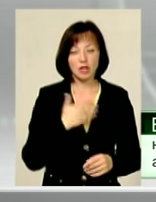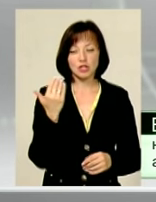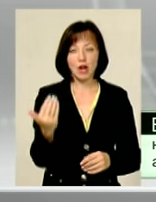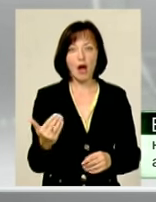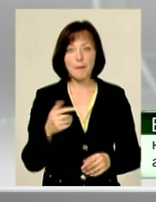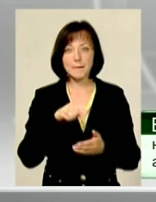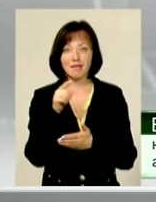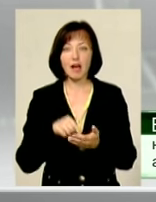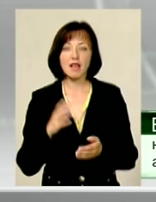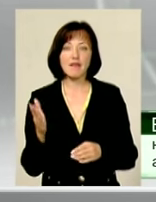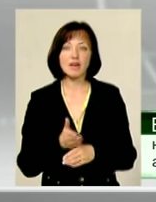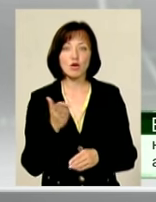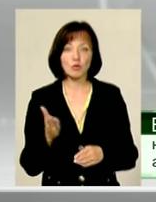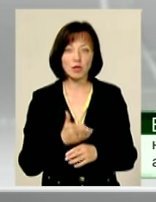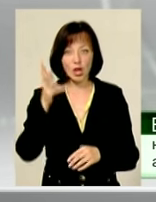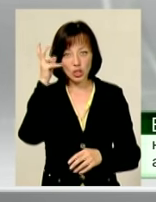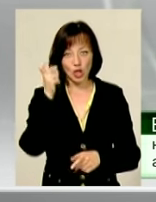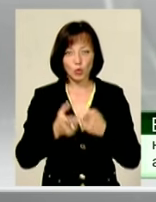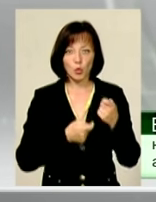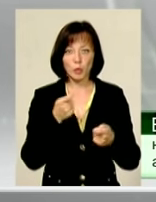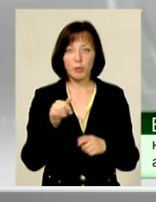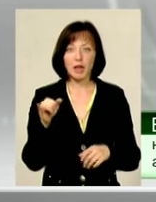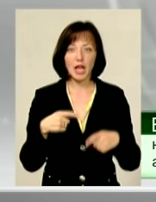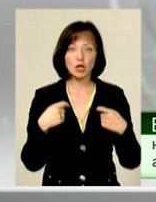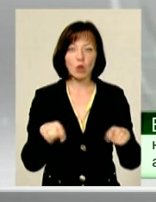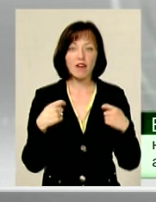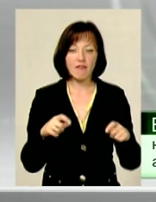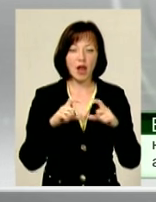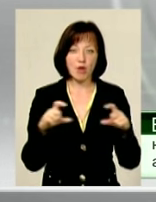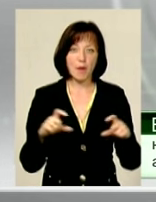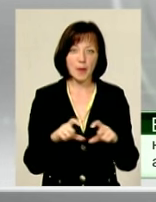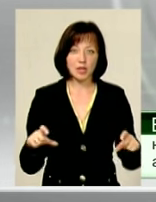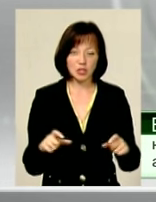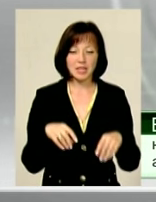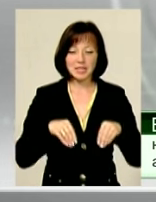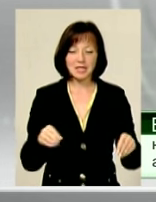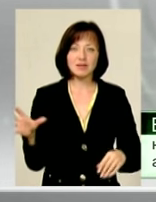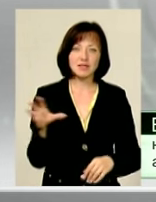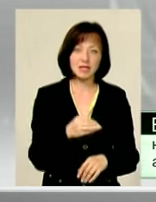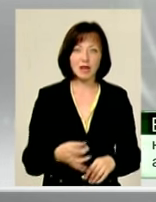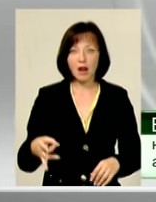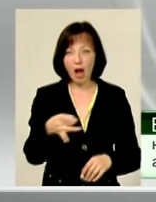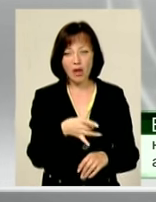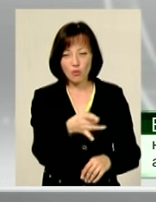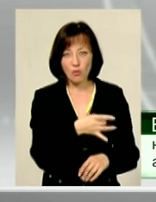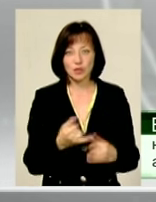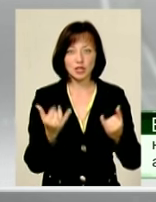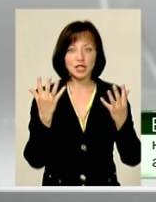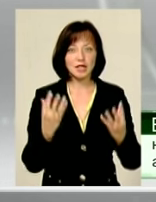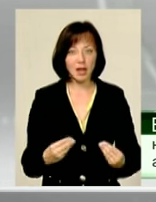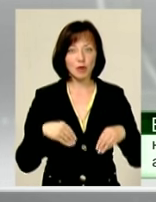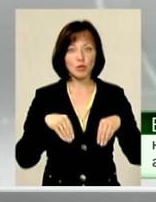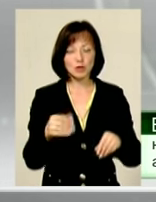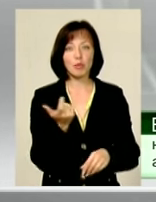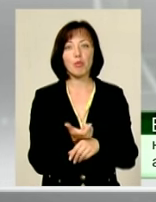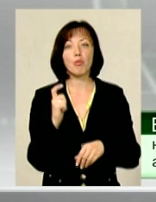питання виробників гречаної крупи і торгівельних мереж. Сіється гречка по всіх районах На сьогоднішній день її посіяно